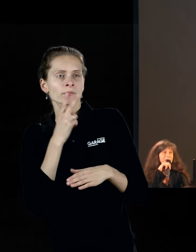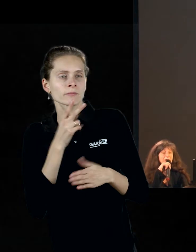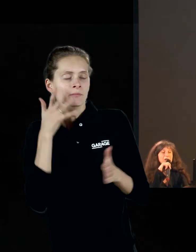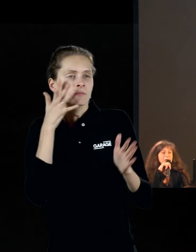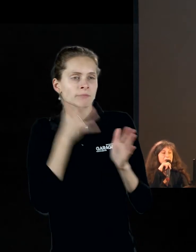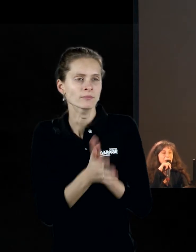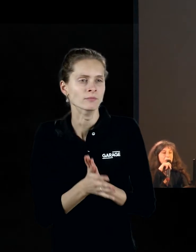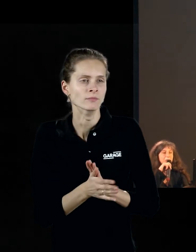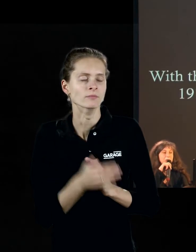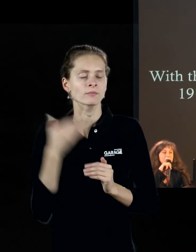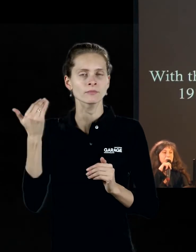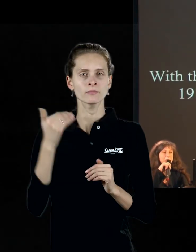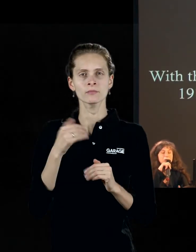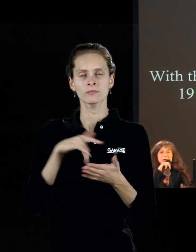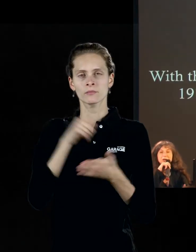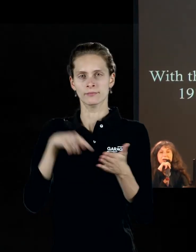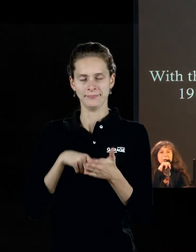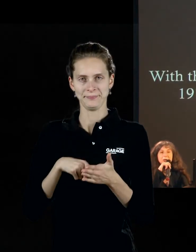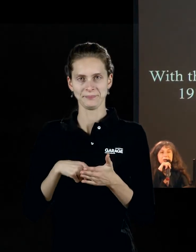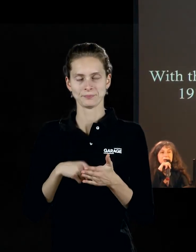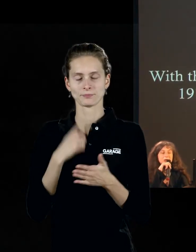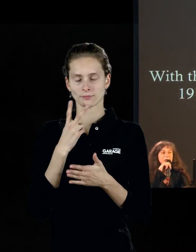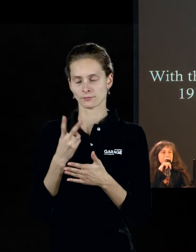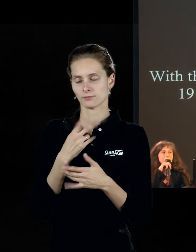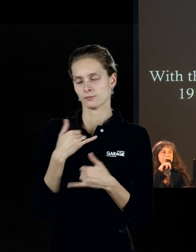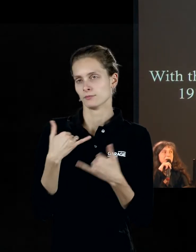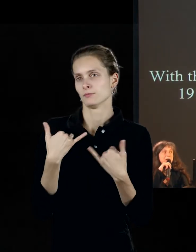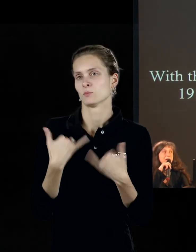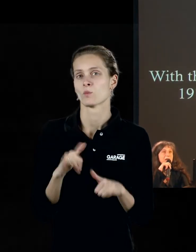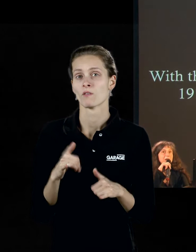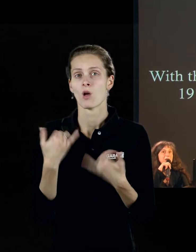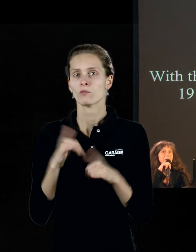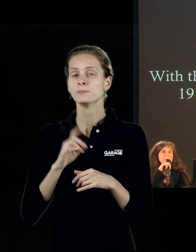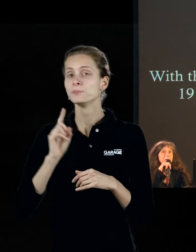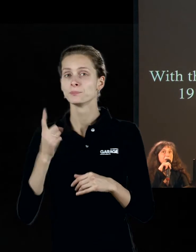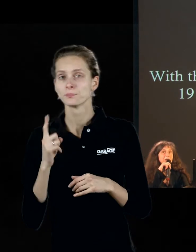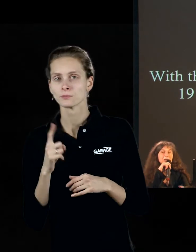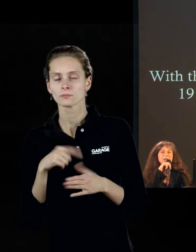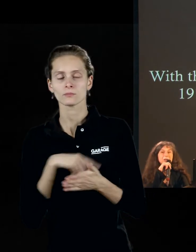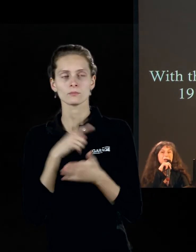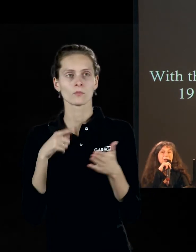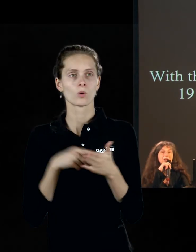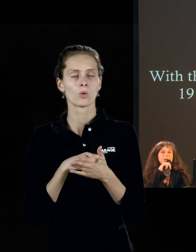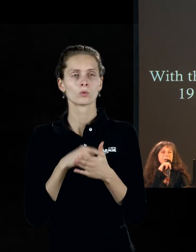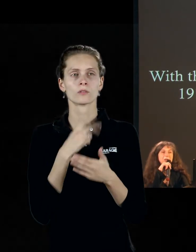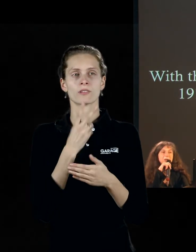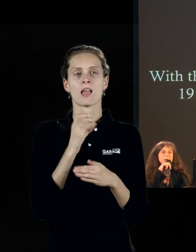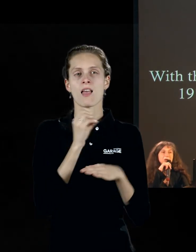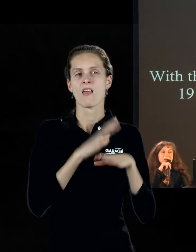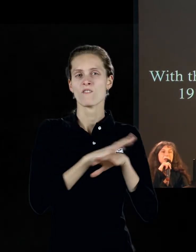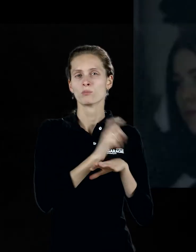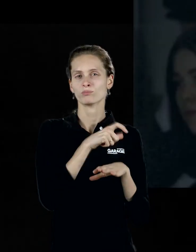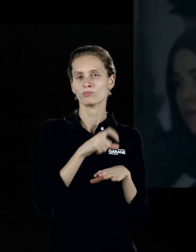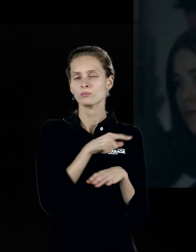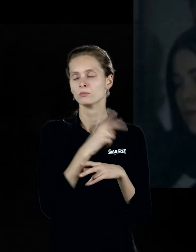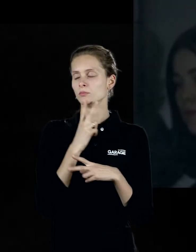опознаваемый ландшафт арабского города, который его поразили тем, что это города, которые, на взгляд европейцы, в